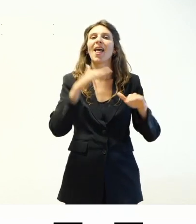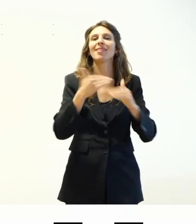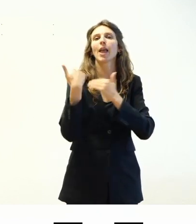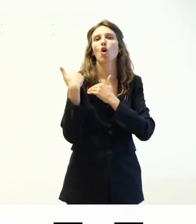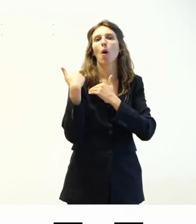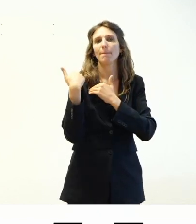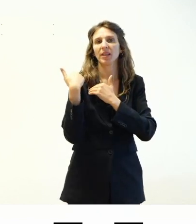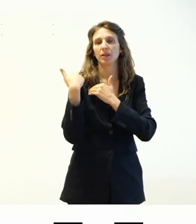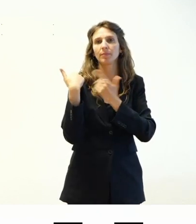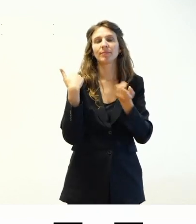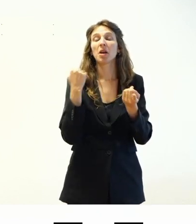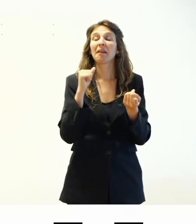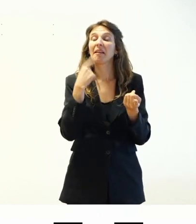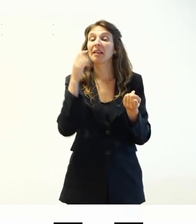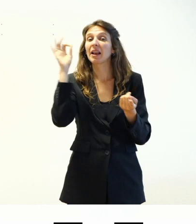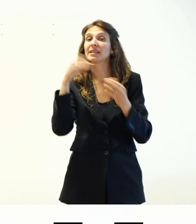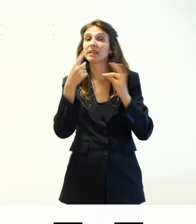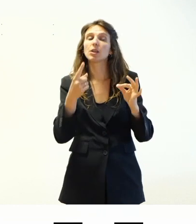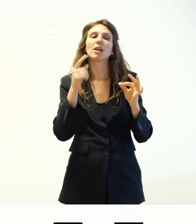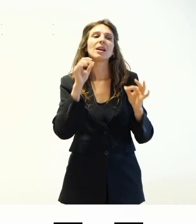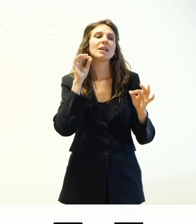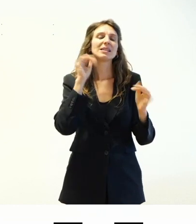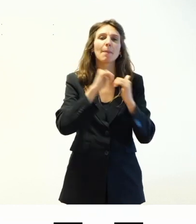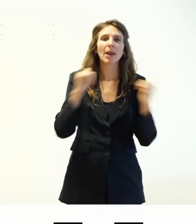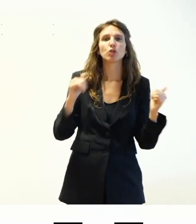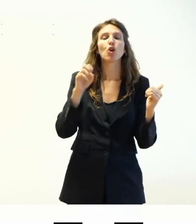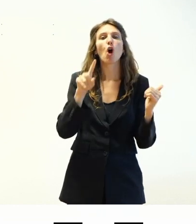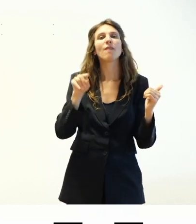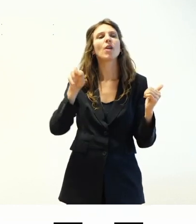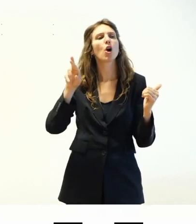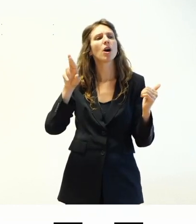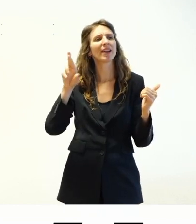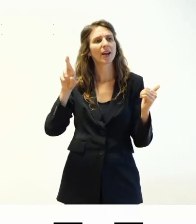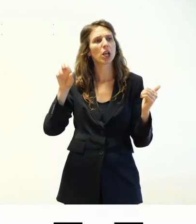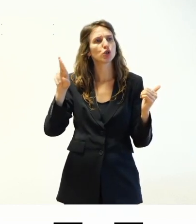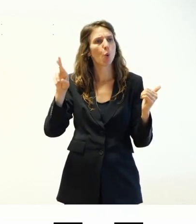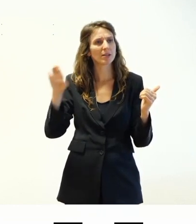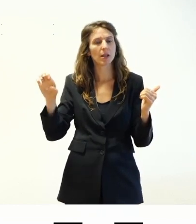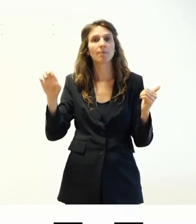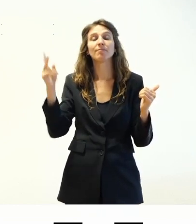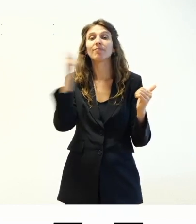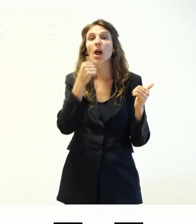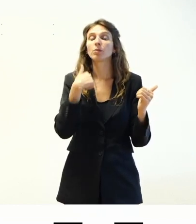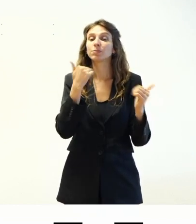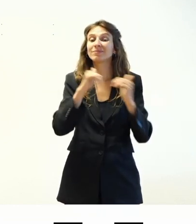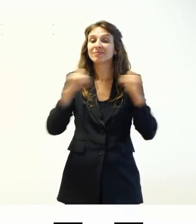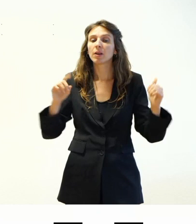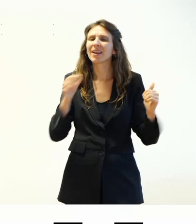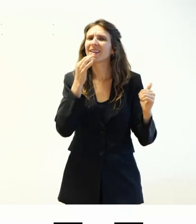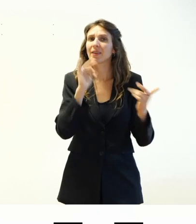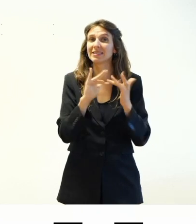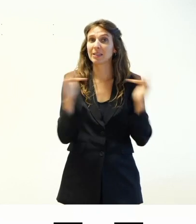sentito in inglese come separation of concerns. Cioè, sostanzialmente, l'idea per cui io vado a costruire il sito web